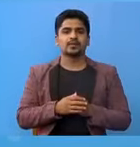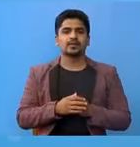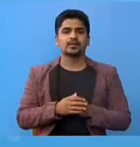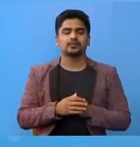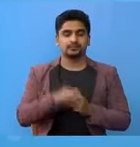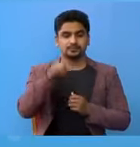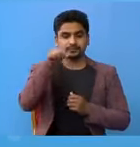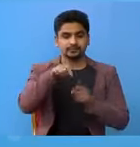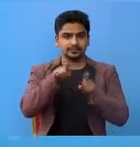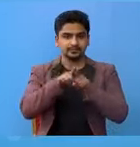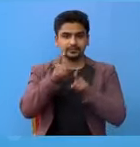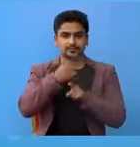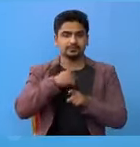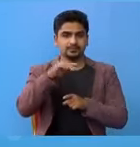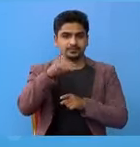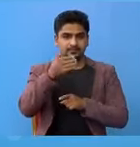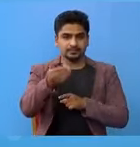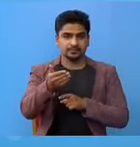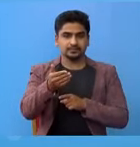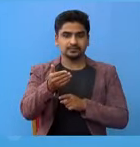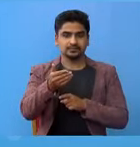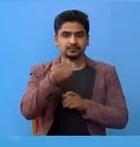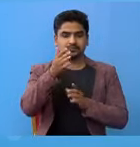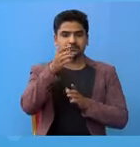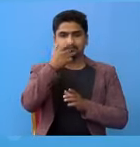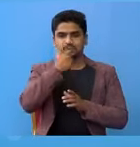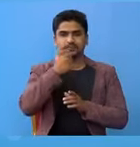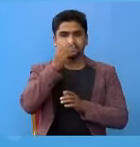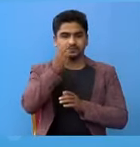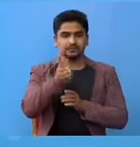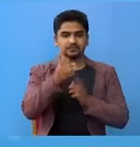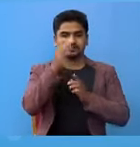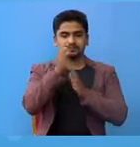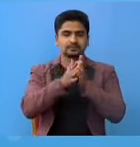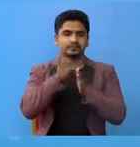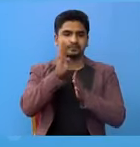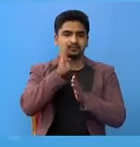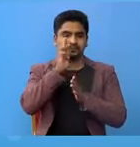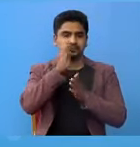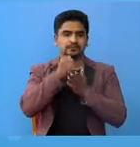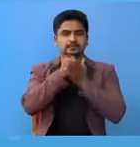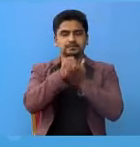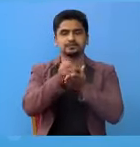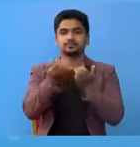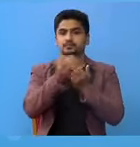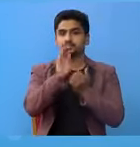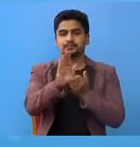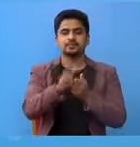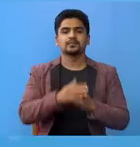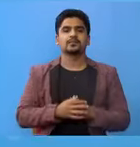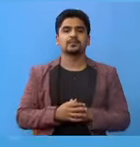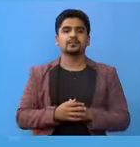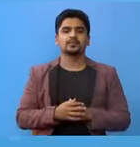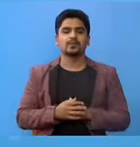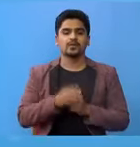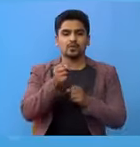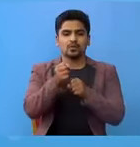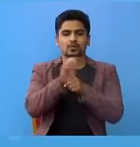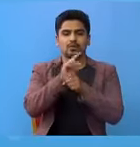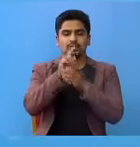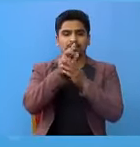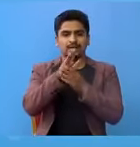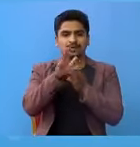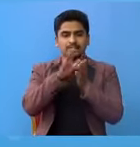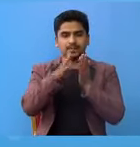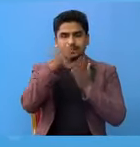आज पनी हमिलाई स्वागर सुवेदीजीले सांकेतिक भासामां साथ दीर अनुबायको छा। COVID-19